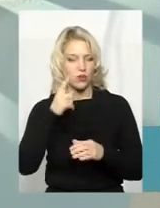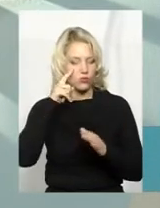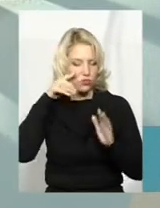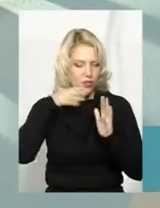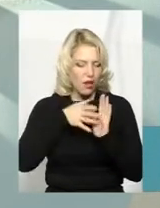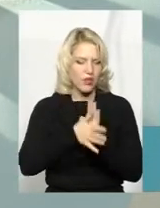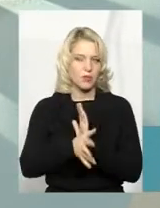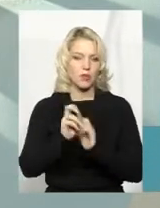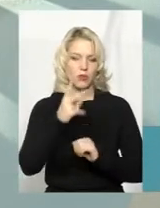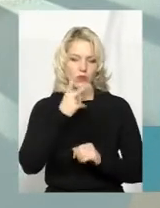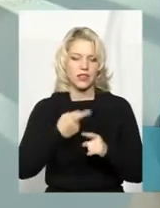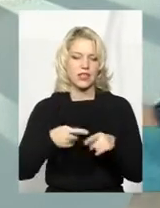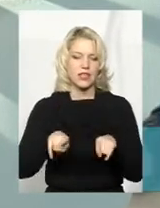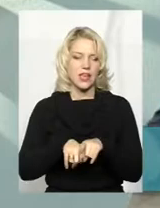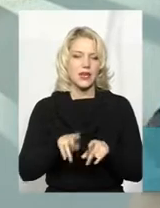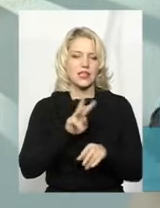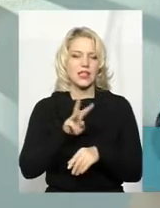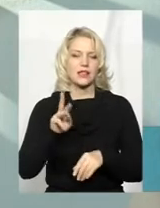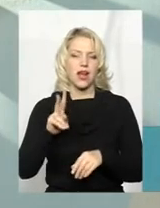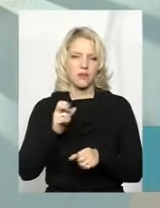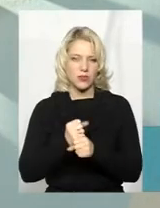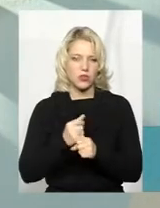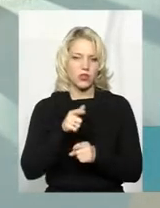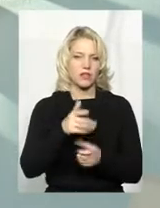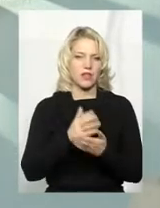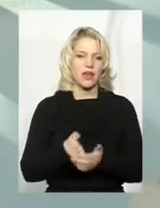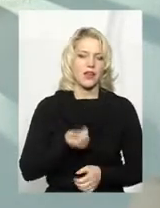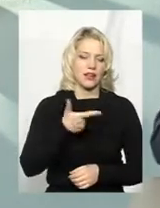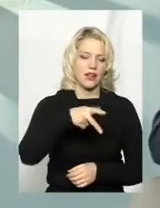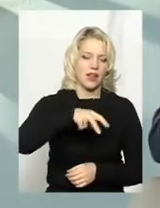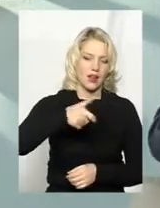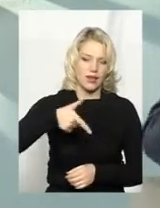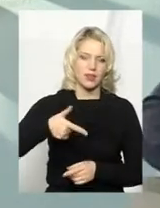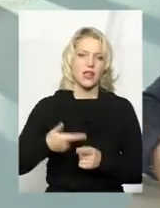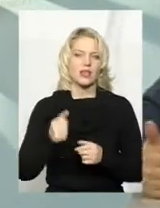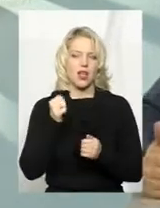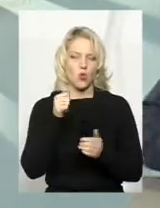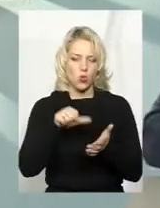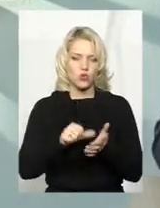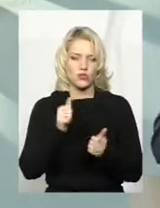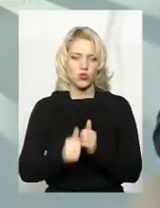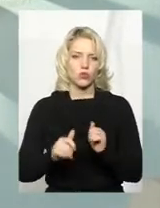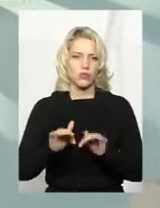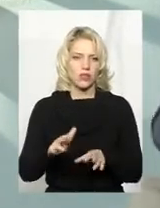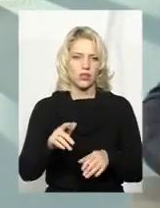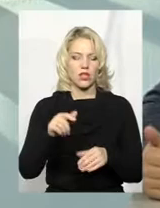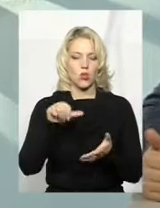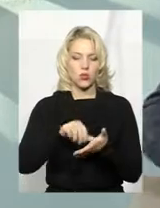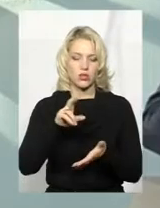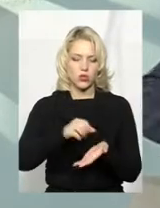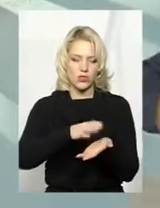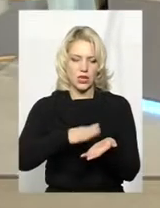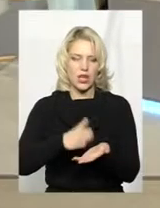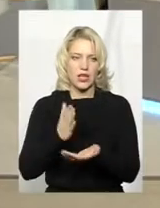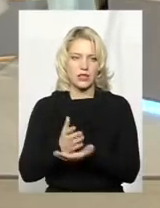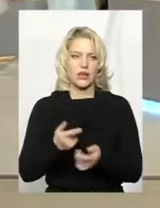сайт Ліга Волонтерів, то там є кілька ліг. Тобто, за кожну участь у кожному заході, учасник, який зареєструвався, він набирає певну кількість монет,